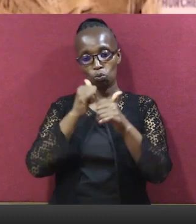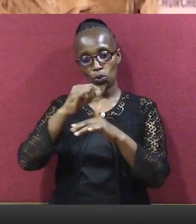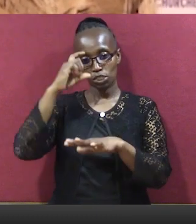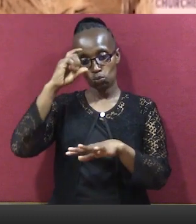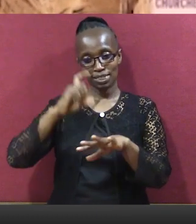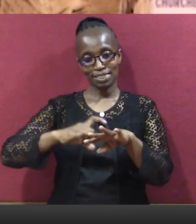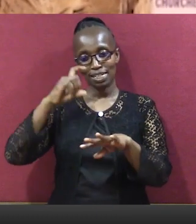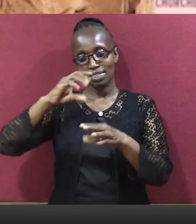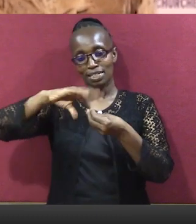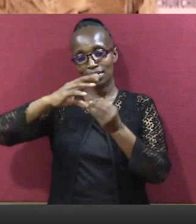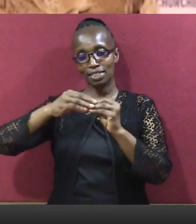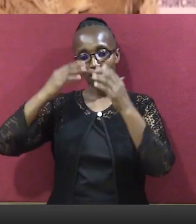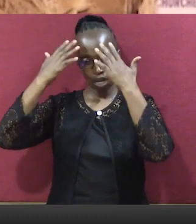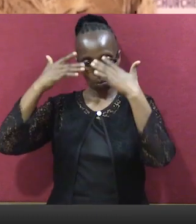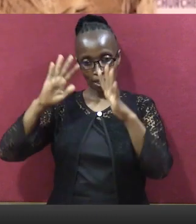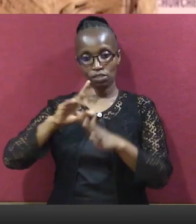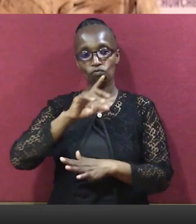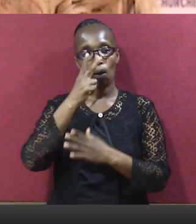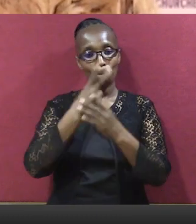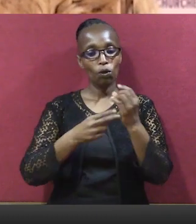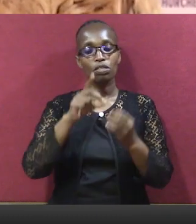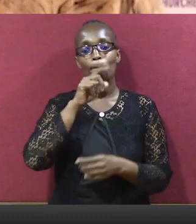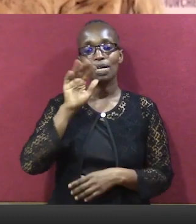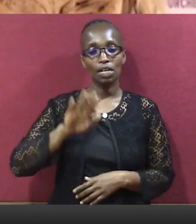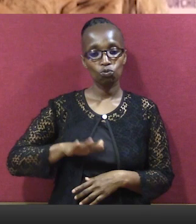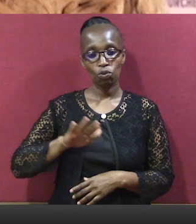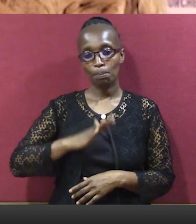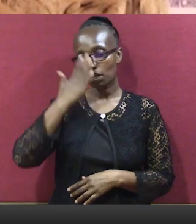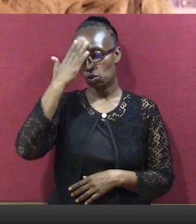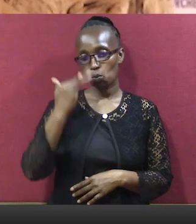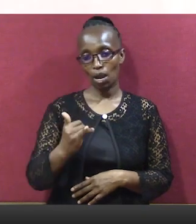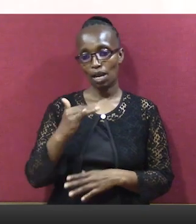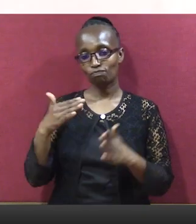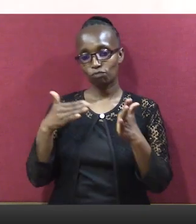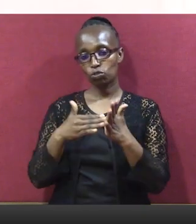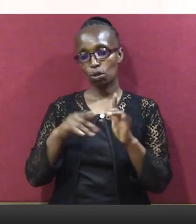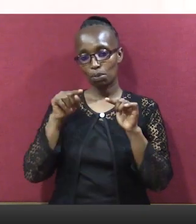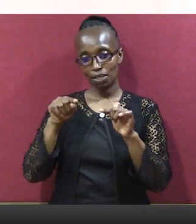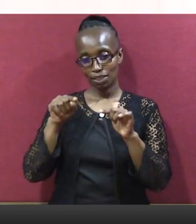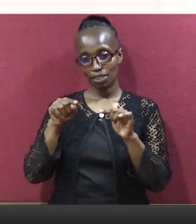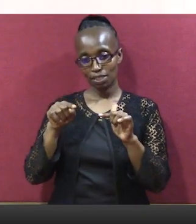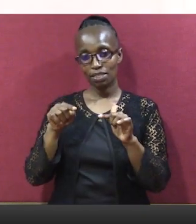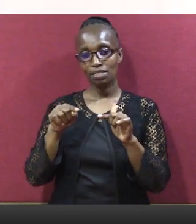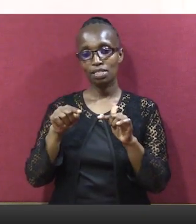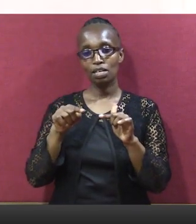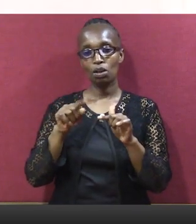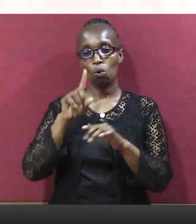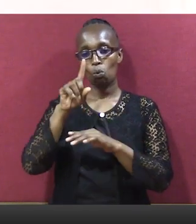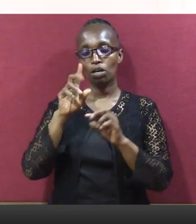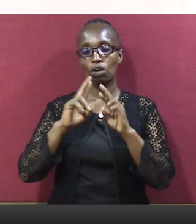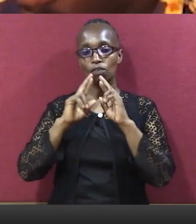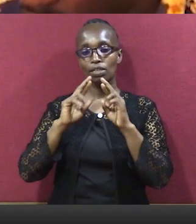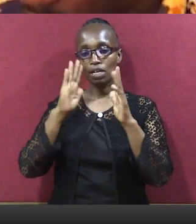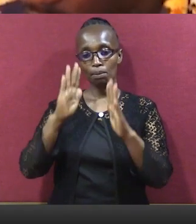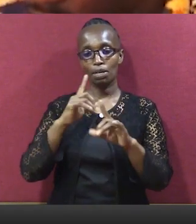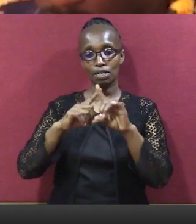and create awareness to all men and women so that we are able to cap these vices Mwenyikiti wachama cha wanaabari